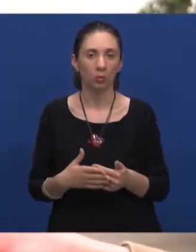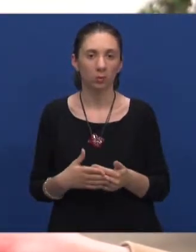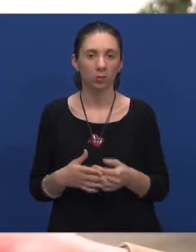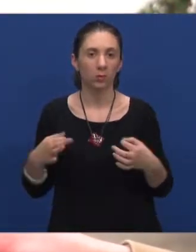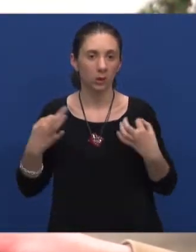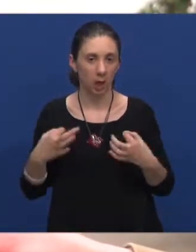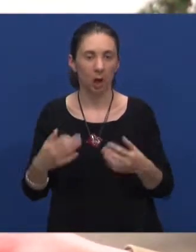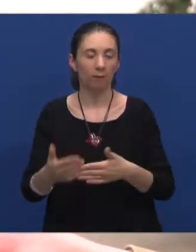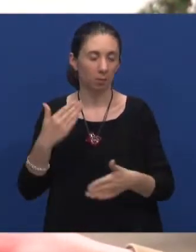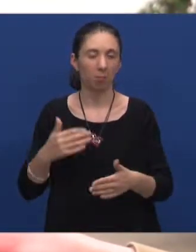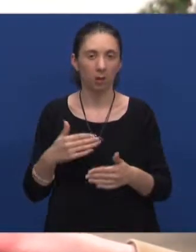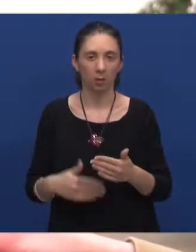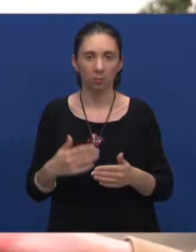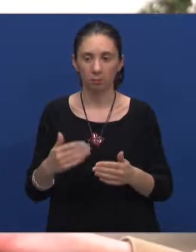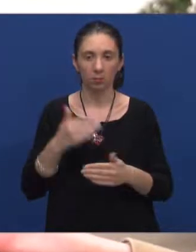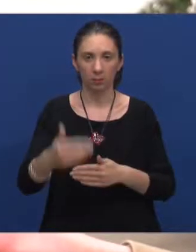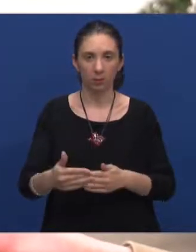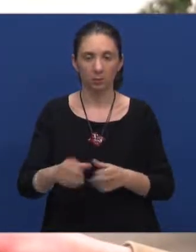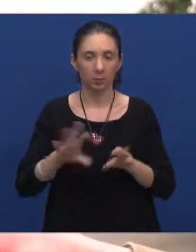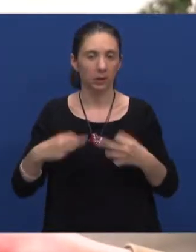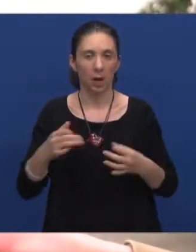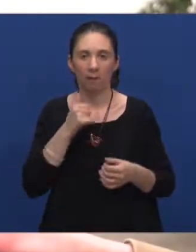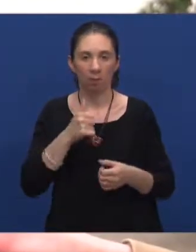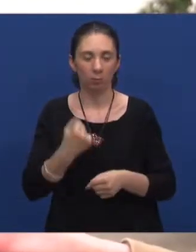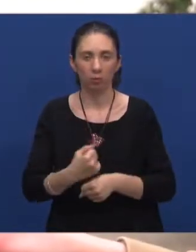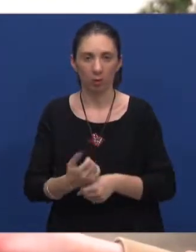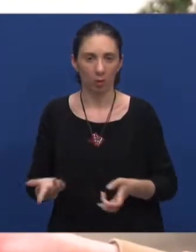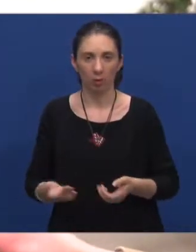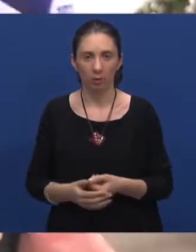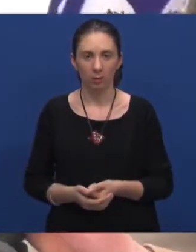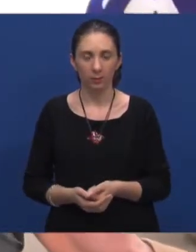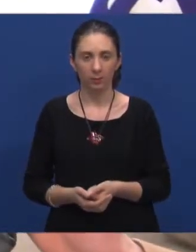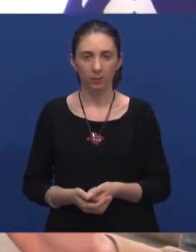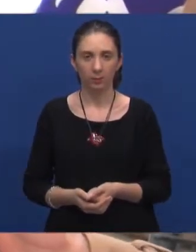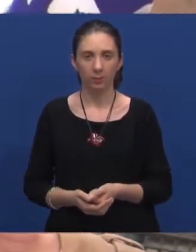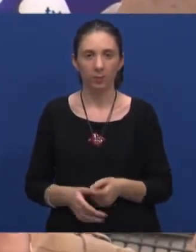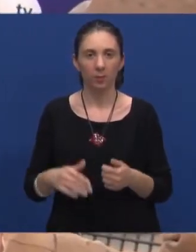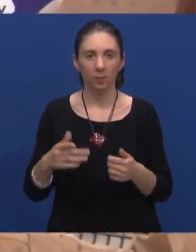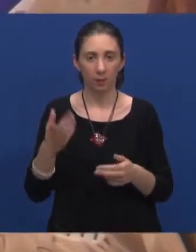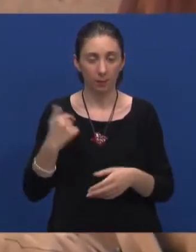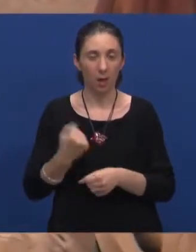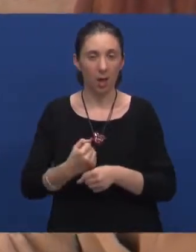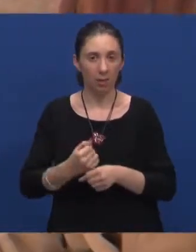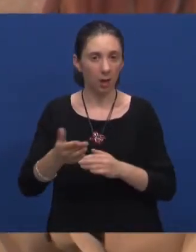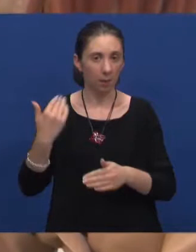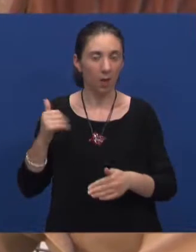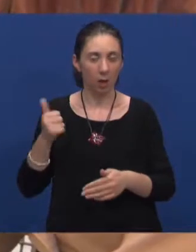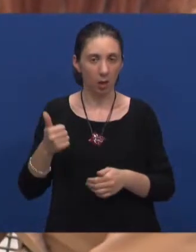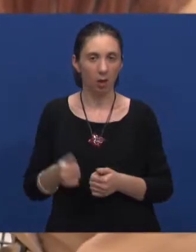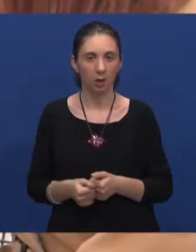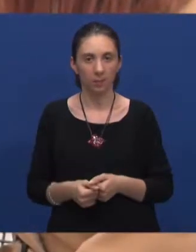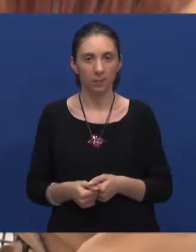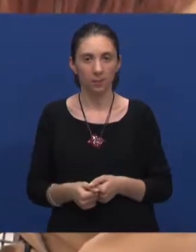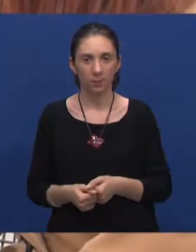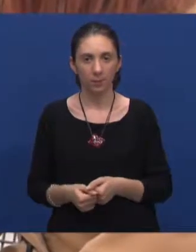zdravlje prije svega i bez zdravlja ne možeš ni raditi, pa tako, eto. Već si radila negdje prije, je tako? Jesam, da.